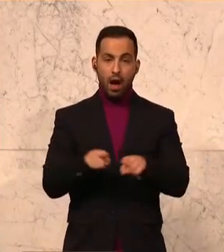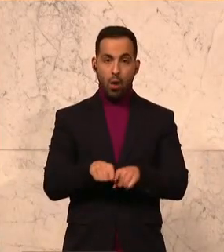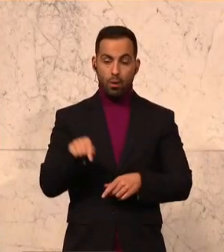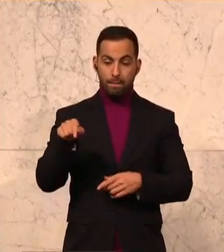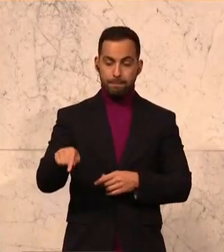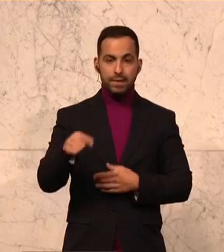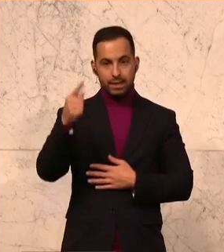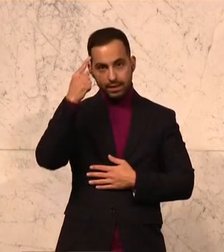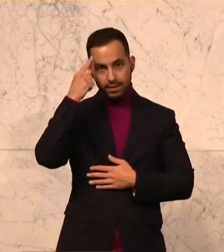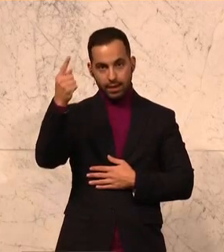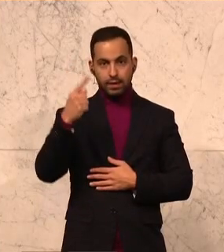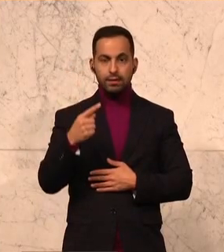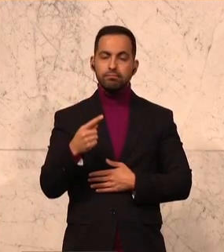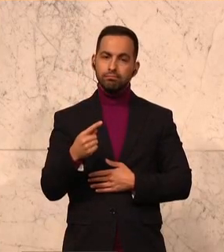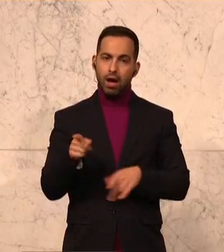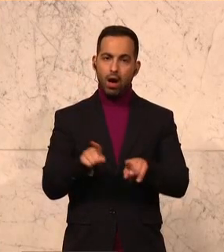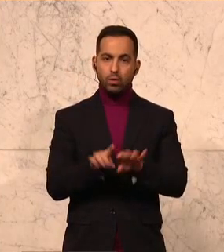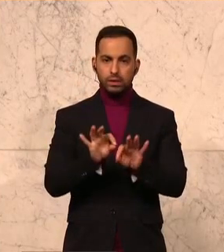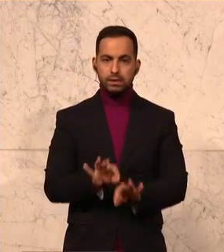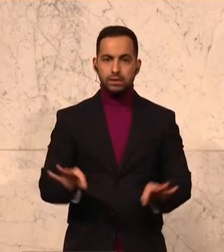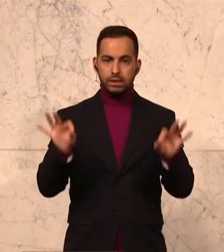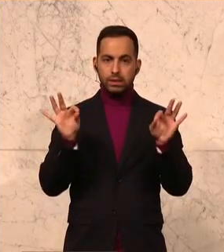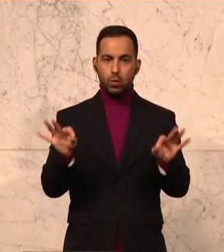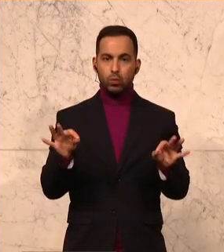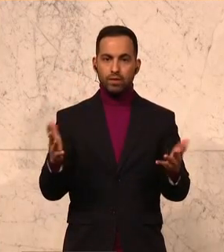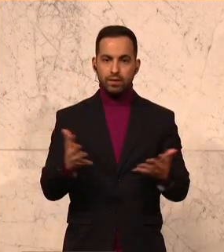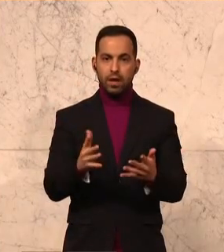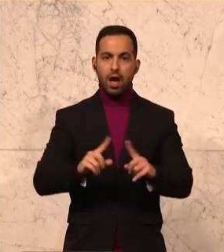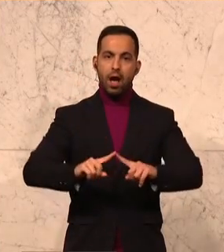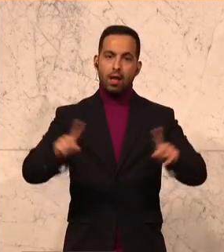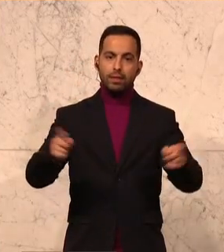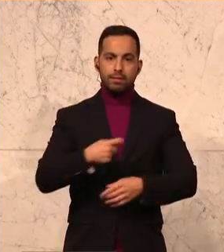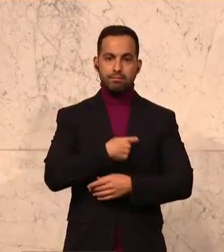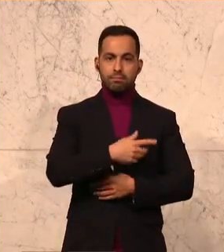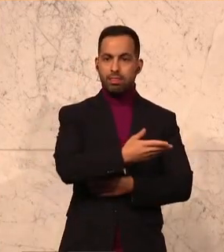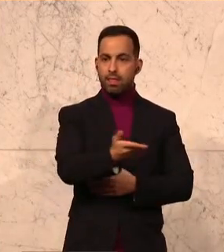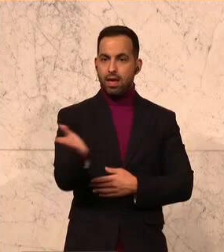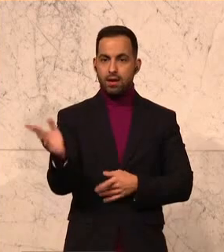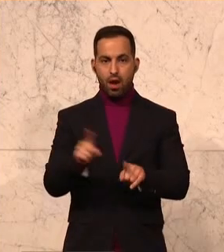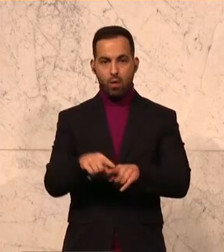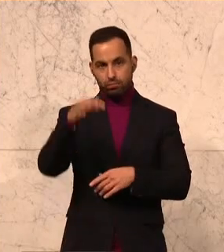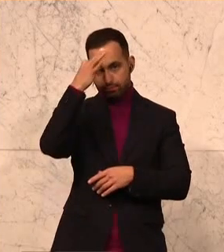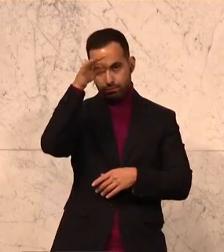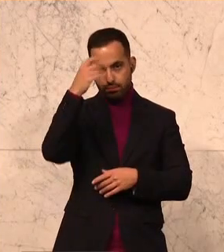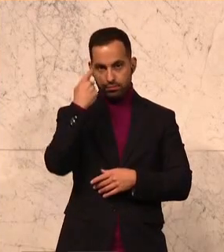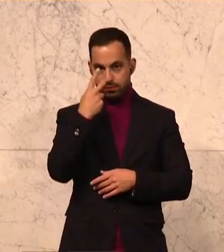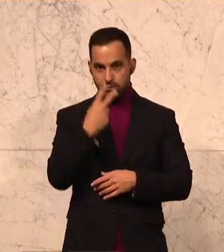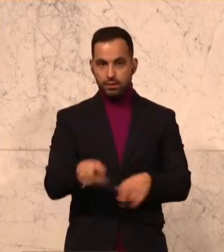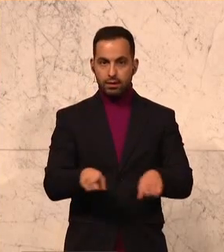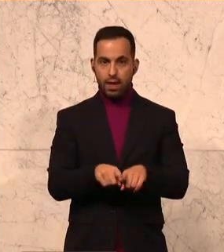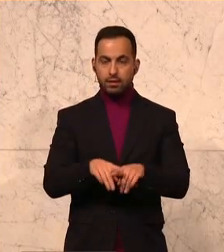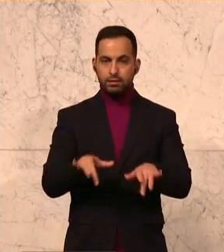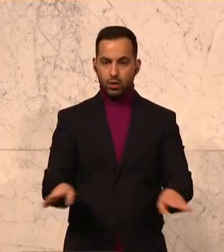glaube ich, finde ich das auch sehr gut, dass das auch die anderen Parteien so sehen, dass dort ein Lückenschluss